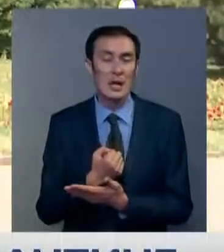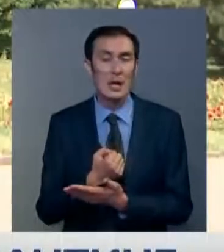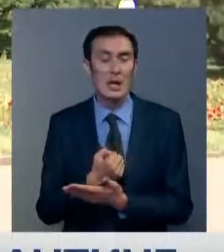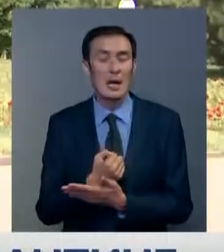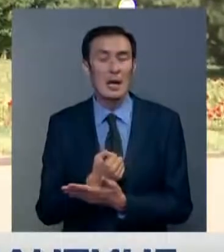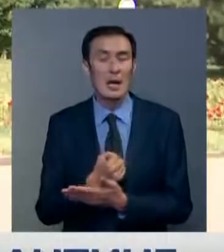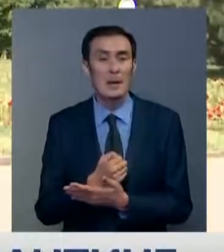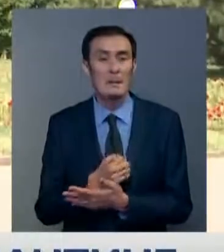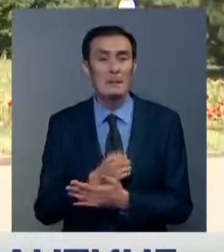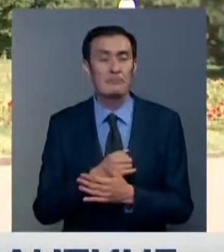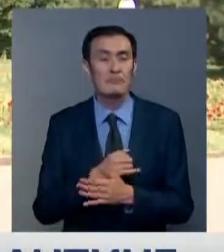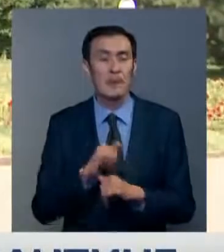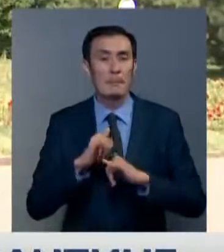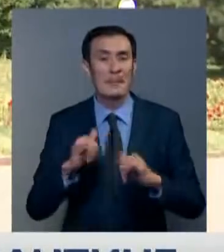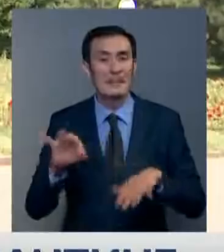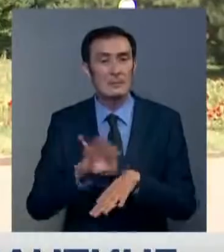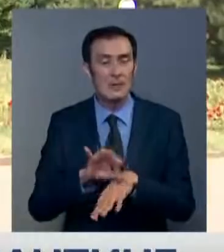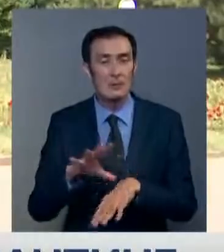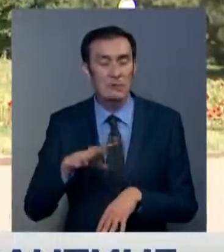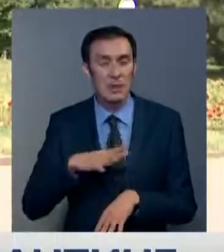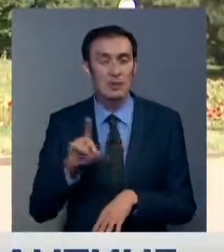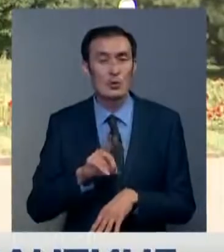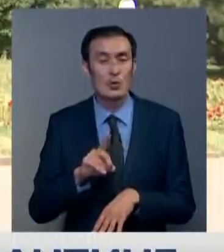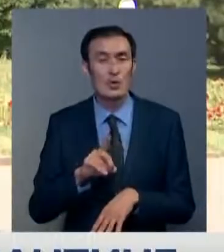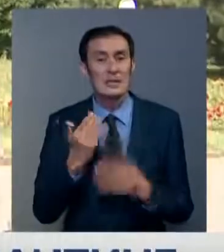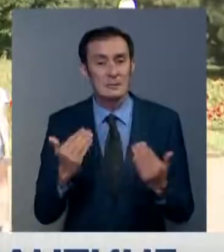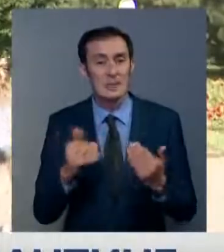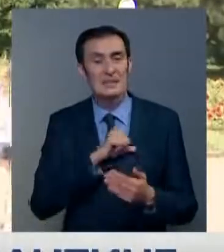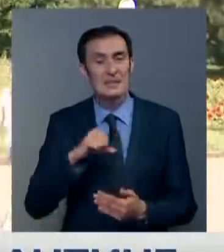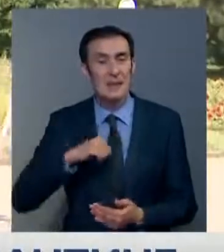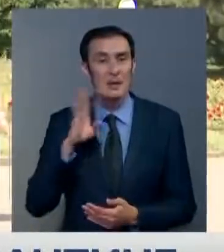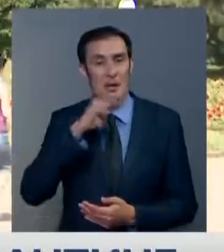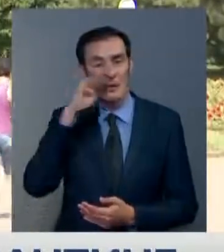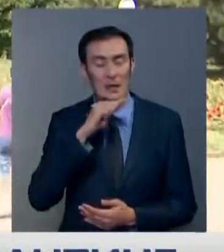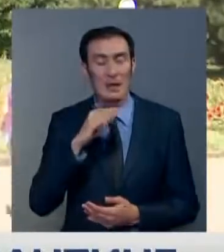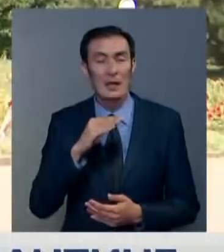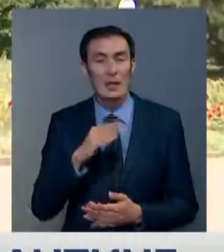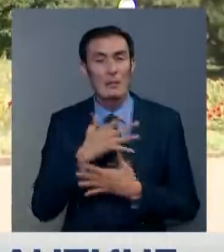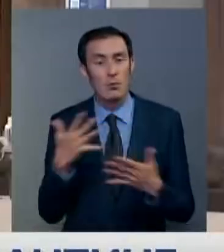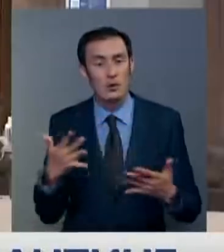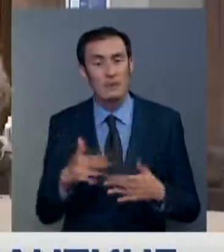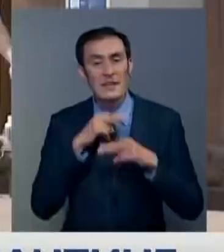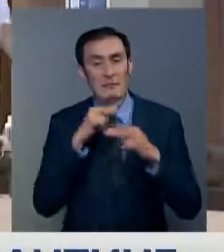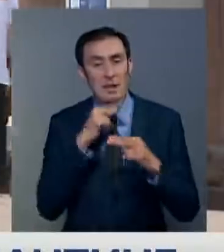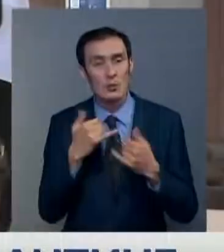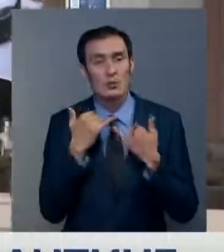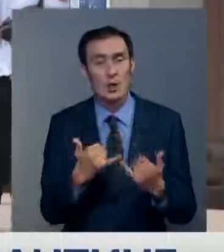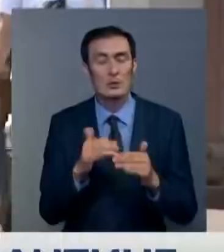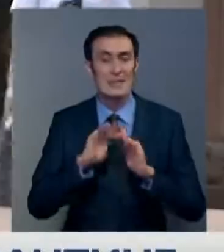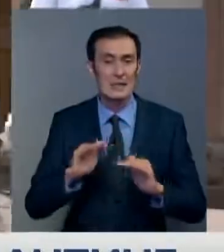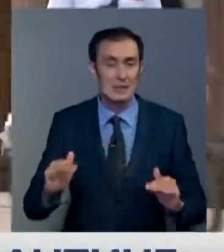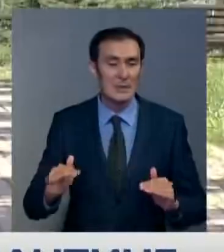в чем плюс? Она дала возможность родителям больше уделять внимание семье, детям. Конечно, той